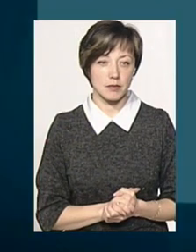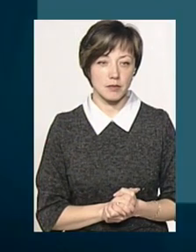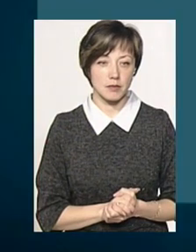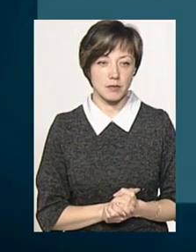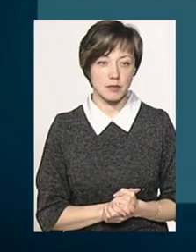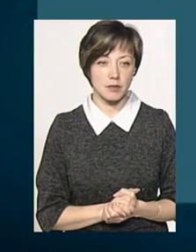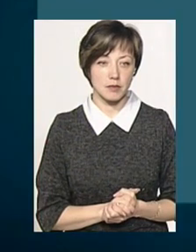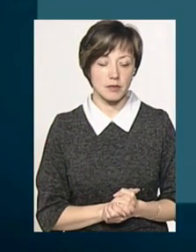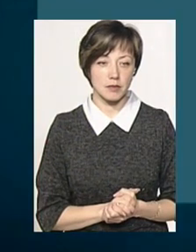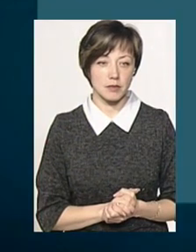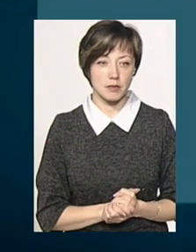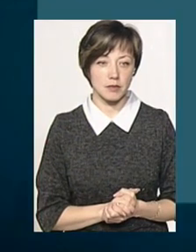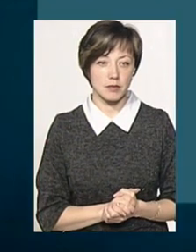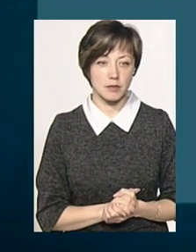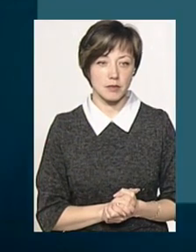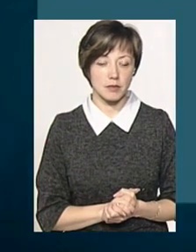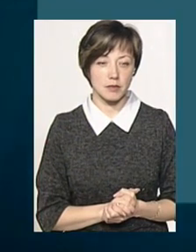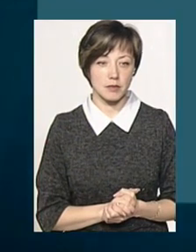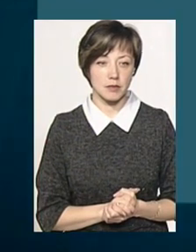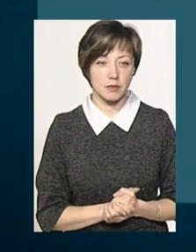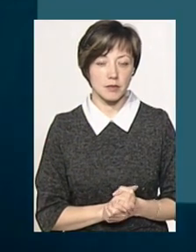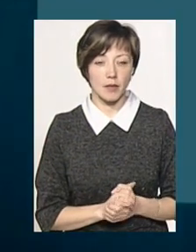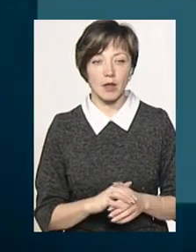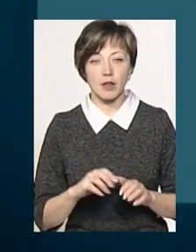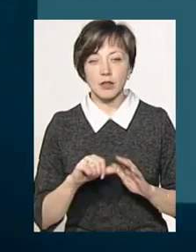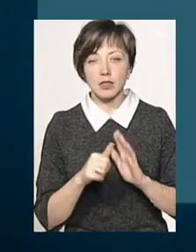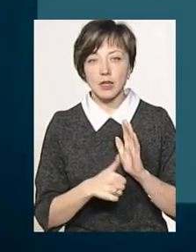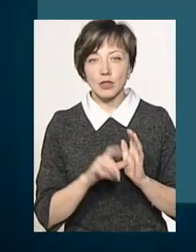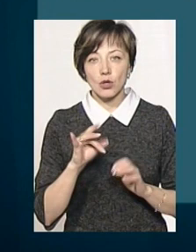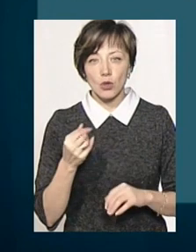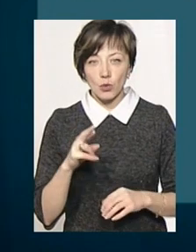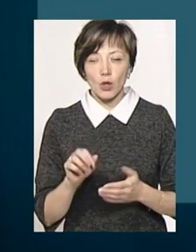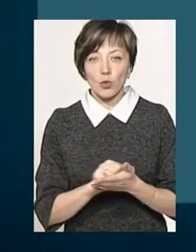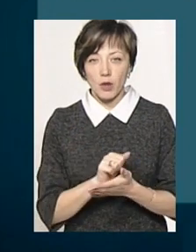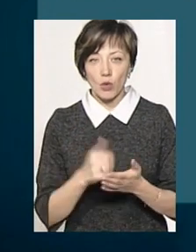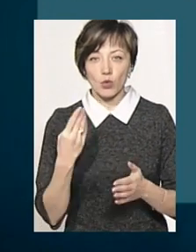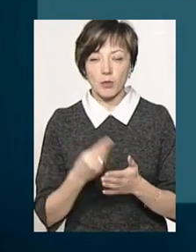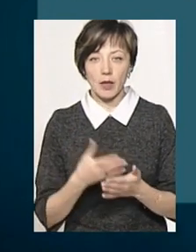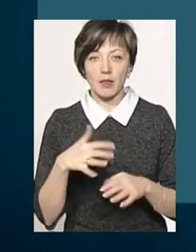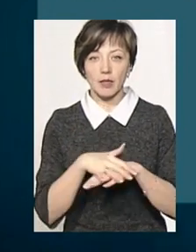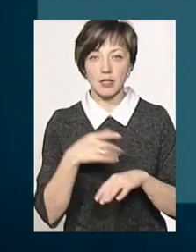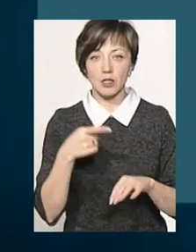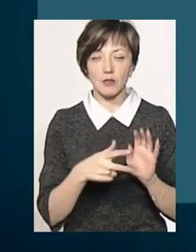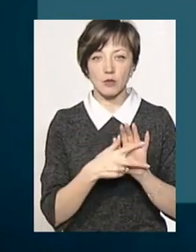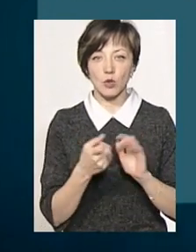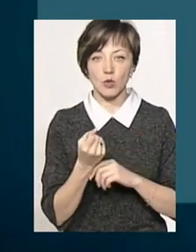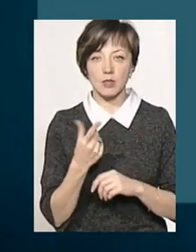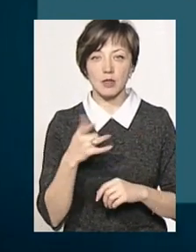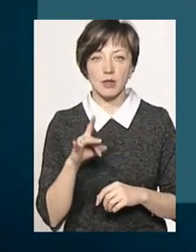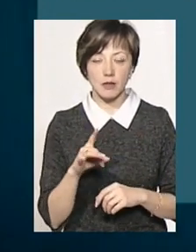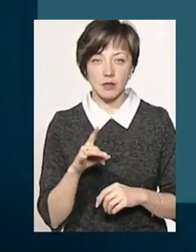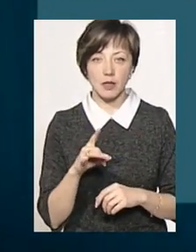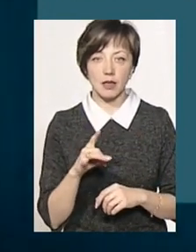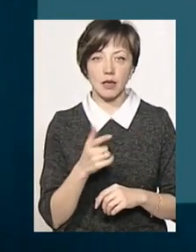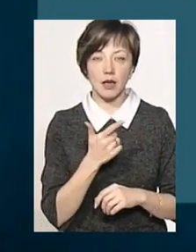З 15 грудня мав вже документально піднято тарифи для населення 1819 гривень за його